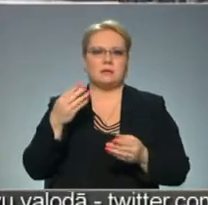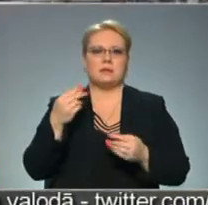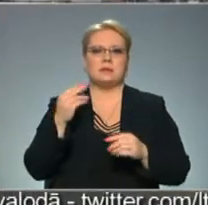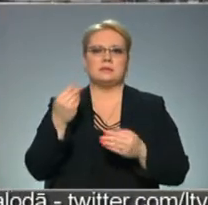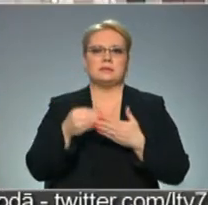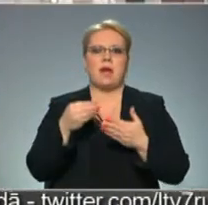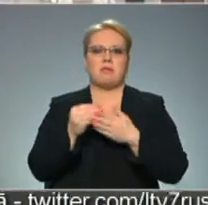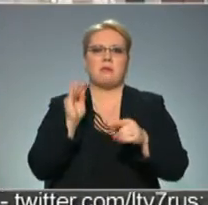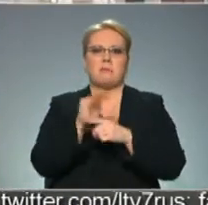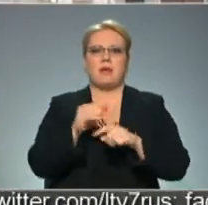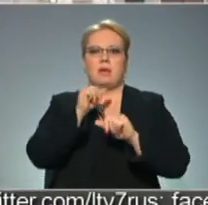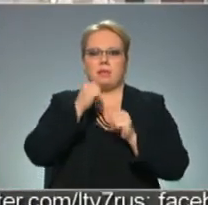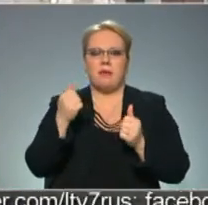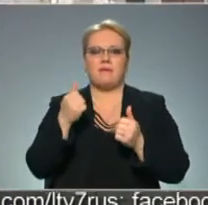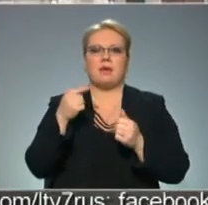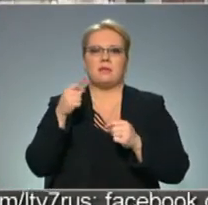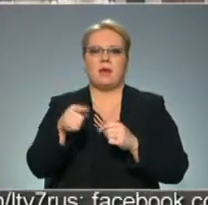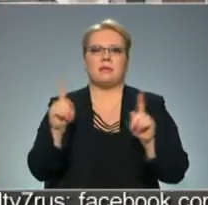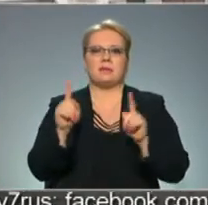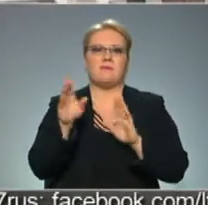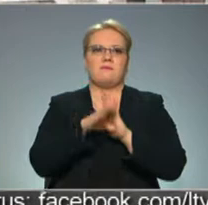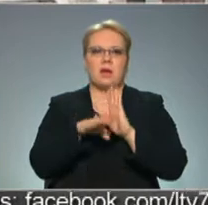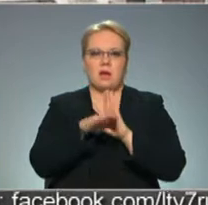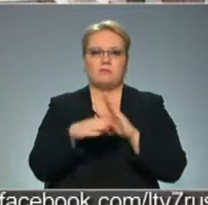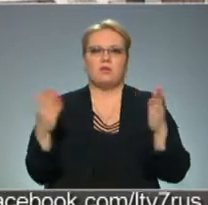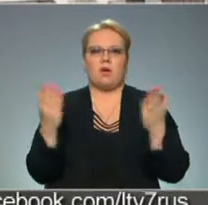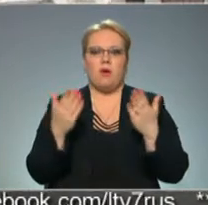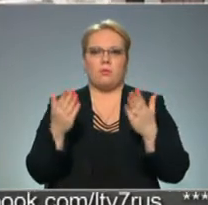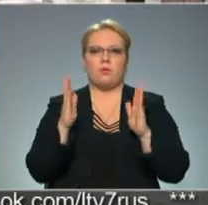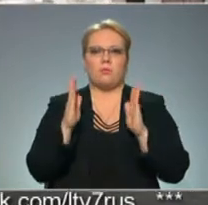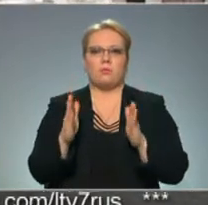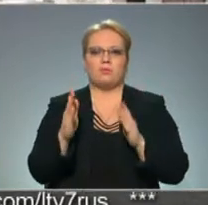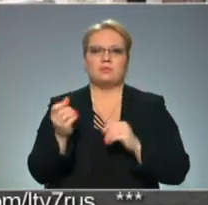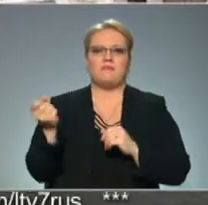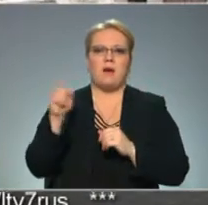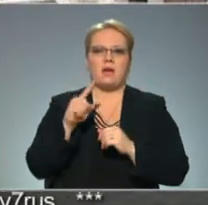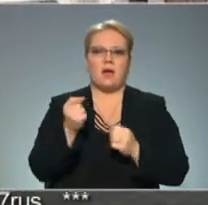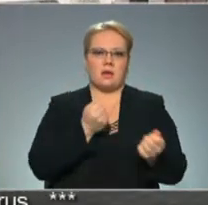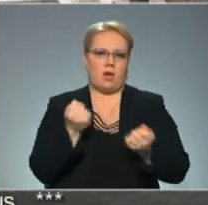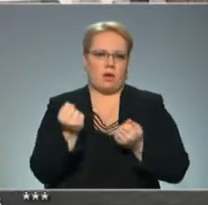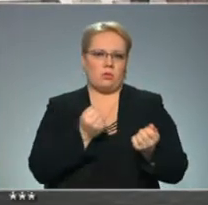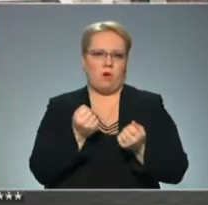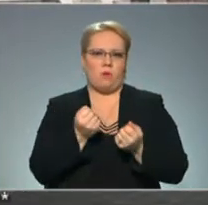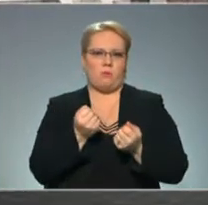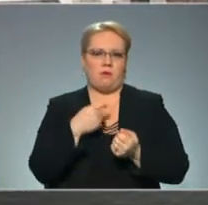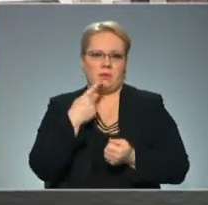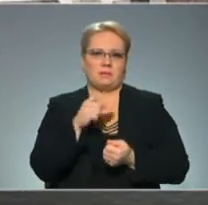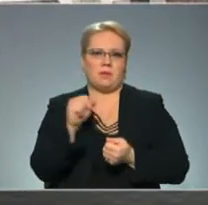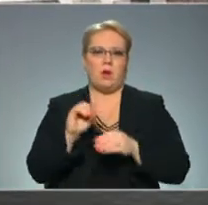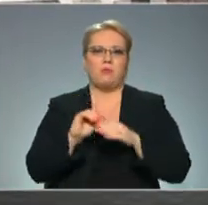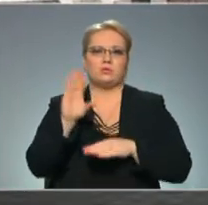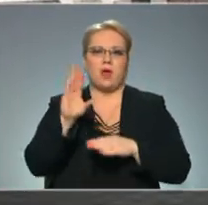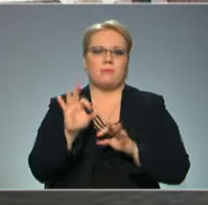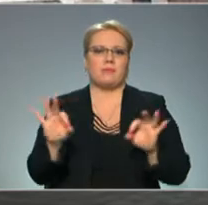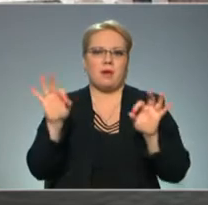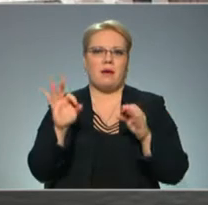nevar. Cenas kādas ir tādas, viņas ir, bet vienkārši kaut kur būs vairāk jāietaup. Uzkrājumi jau var